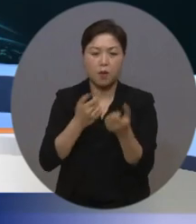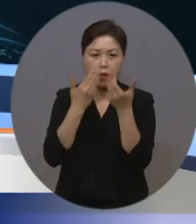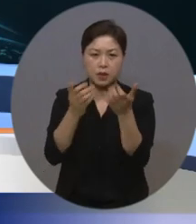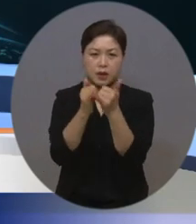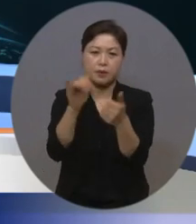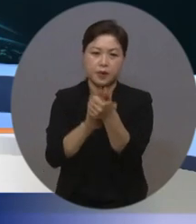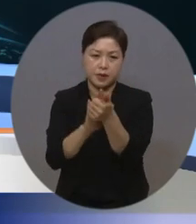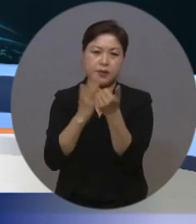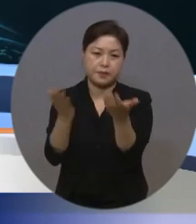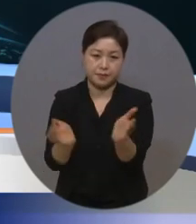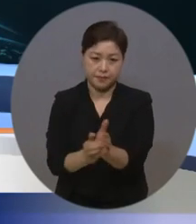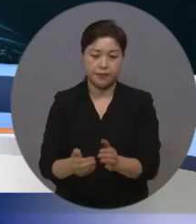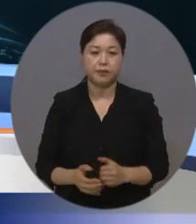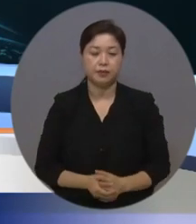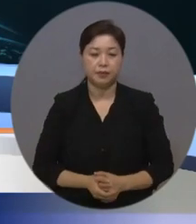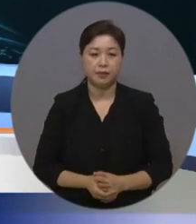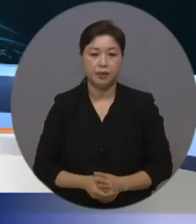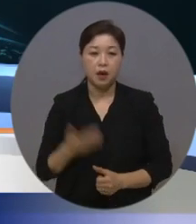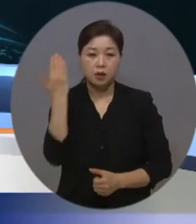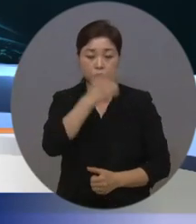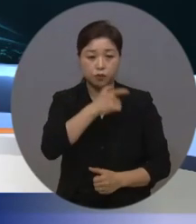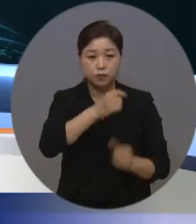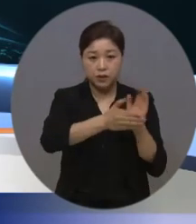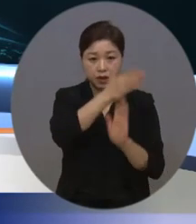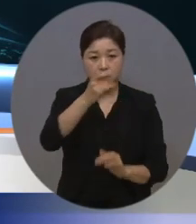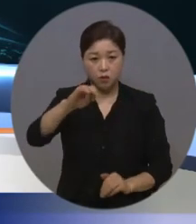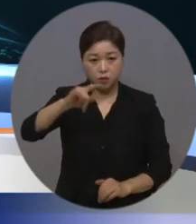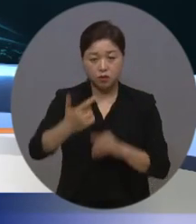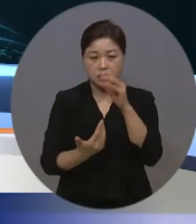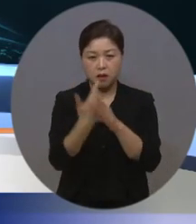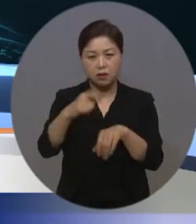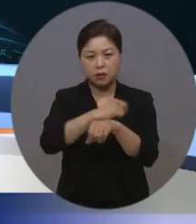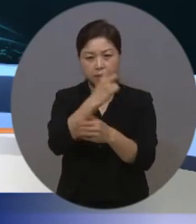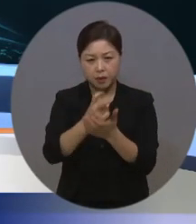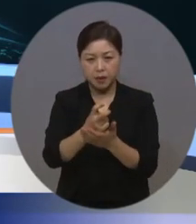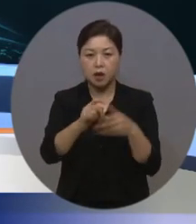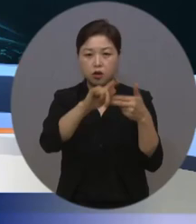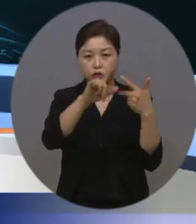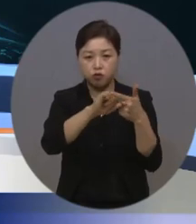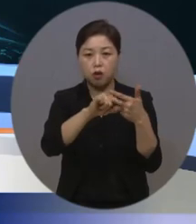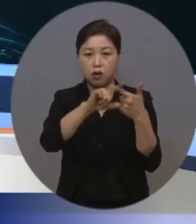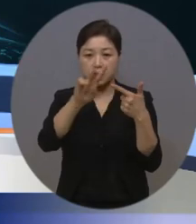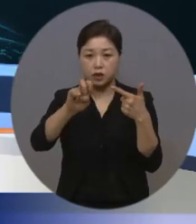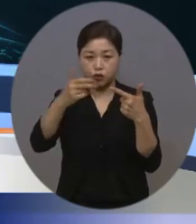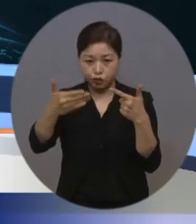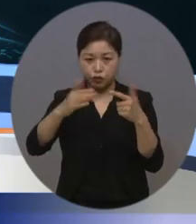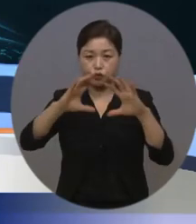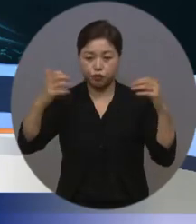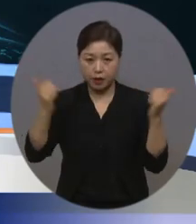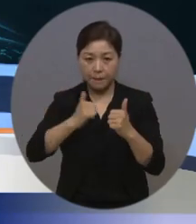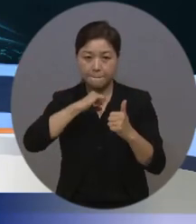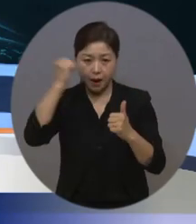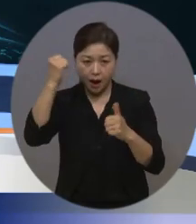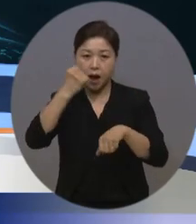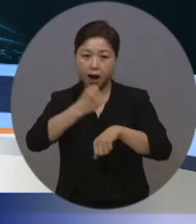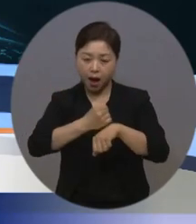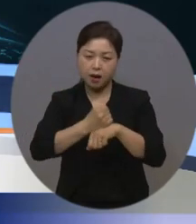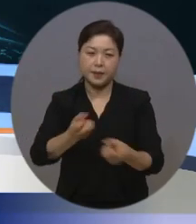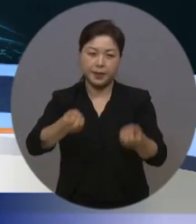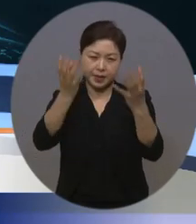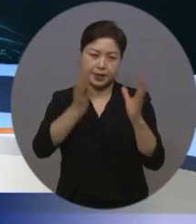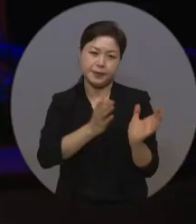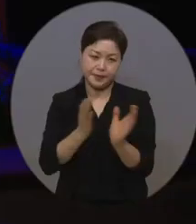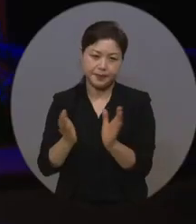여수시가 여순사건 특별법이 지난 6월 29일 국회를 통과한 데 대한 환영행사를 마련했습니다.